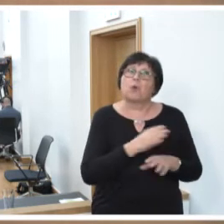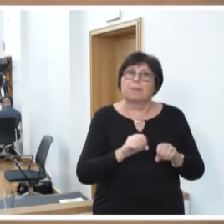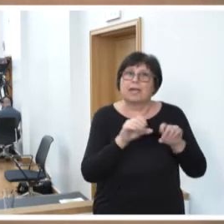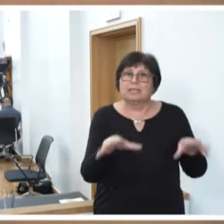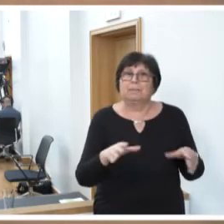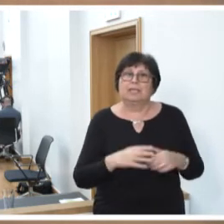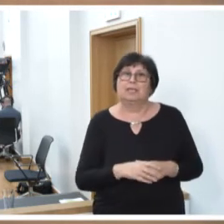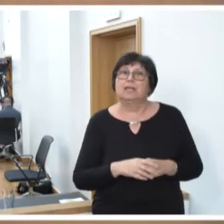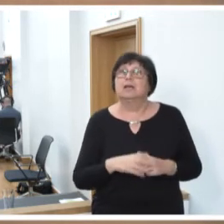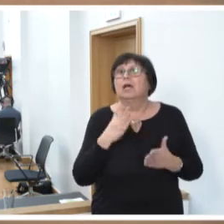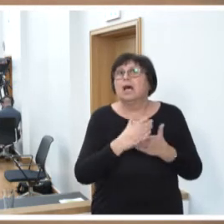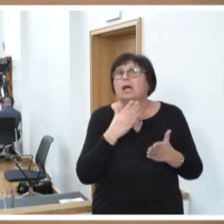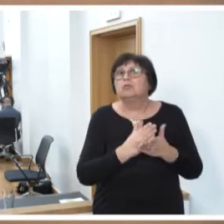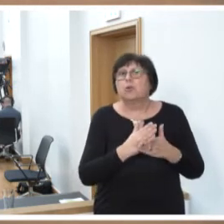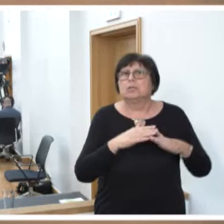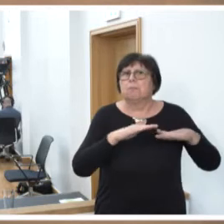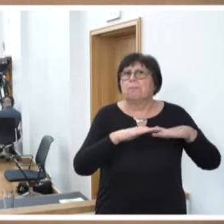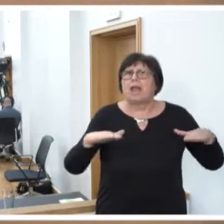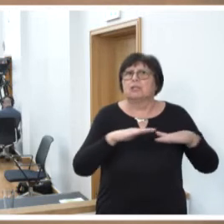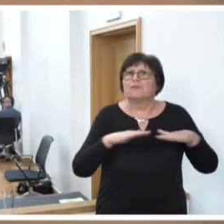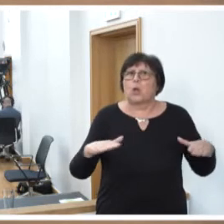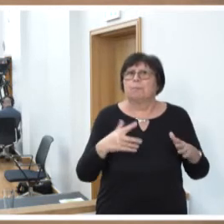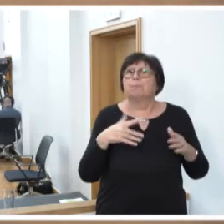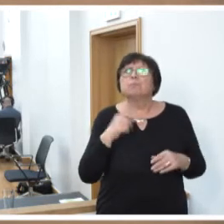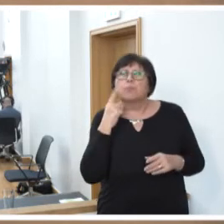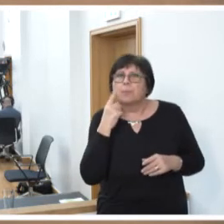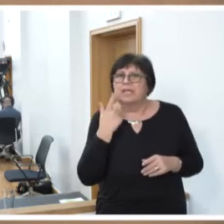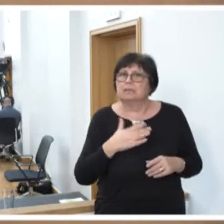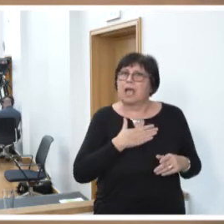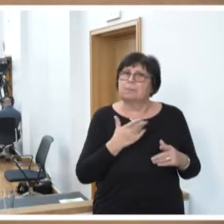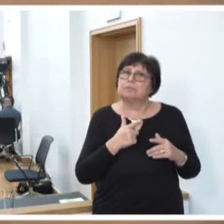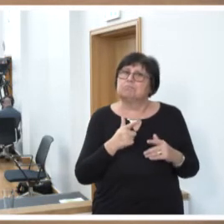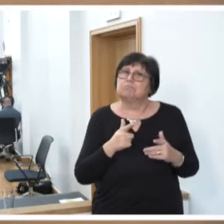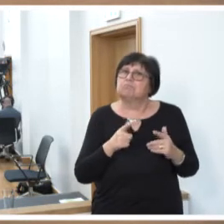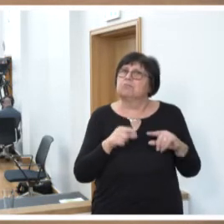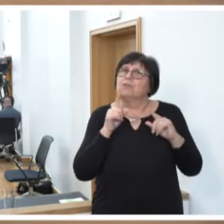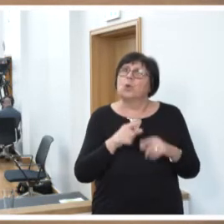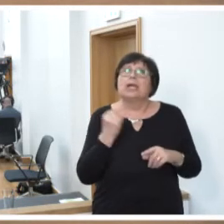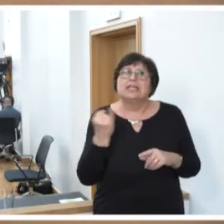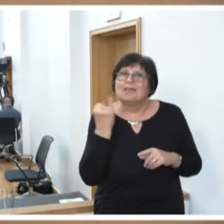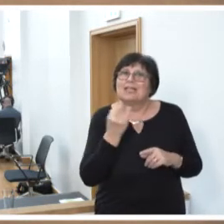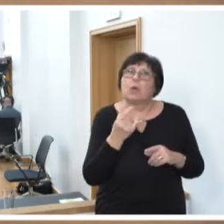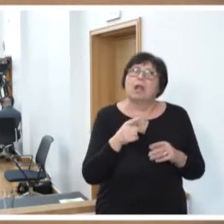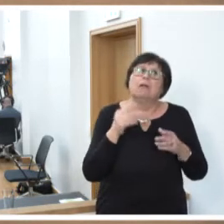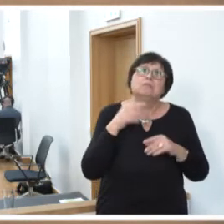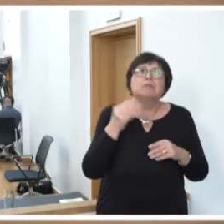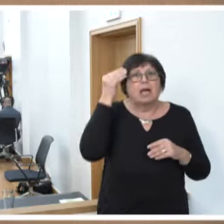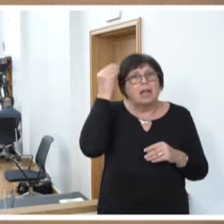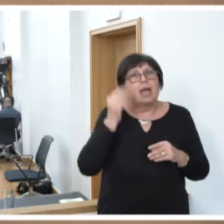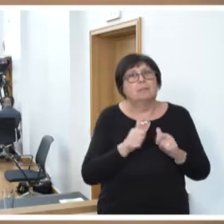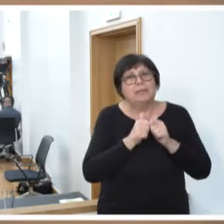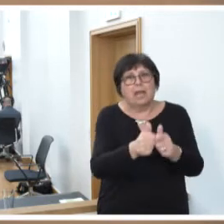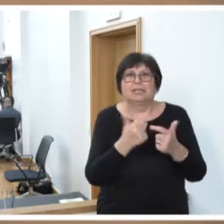schon Plattformen erprobt haben im Projekt für individuelle Lernbegleitung, dass wir